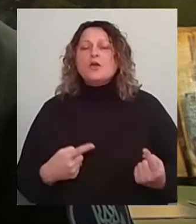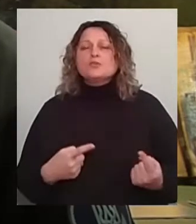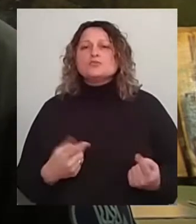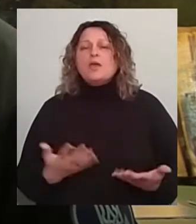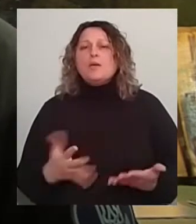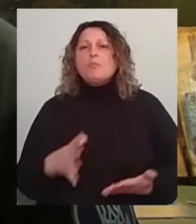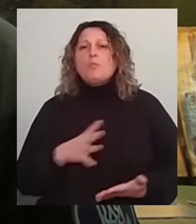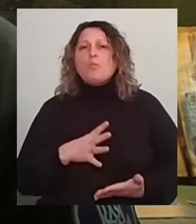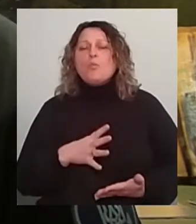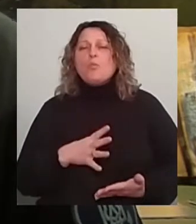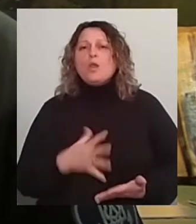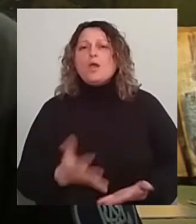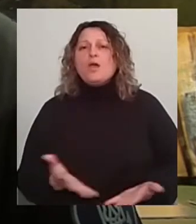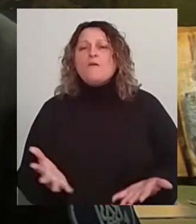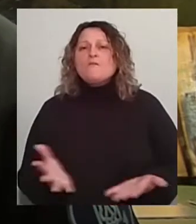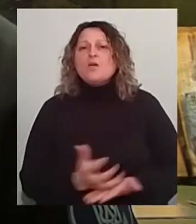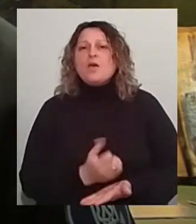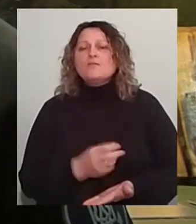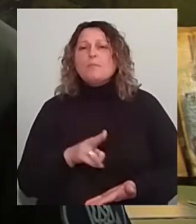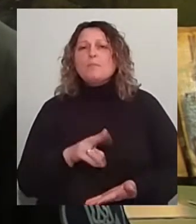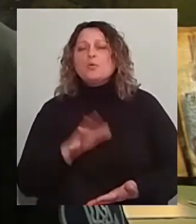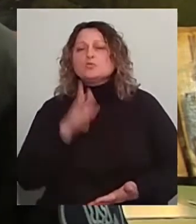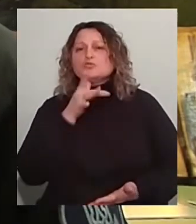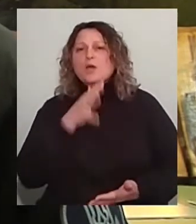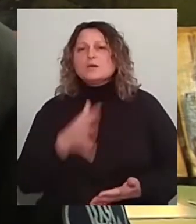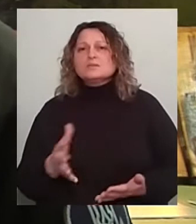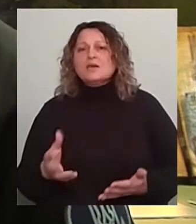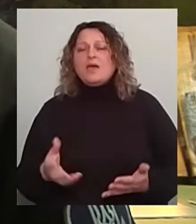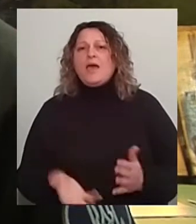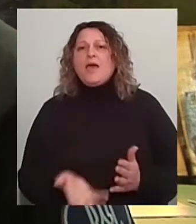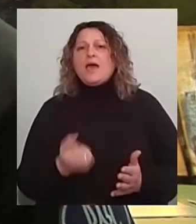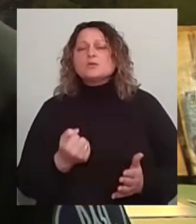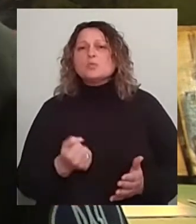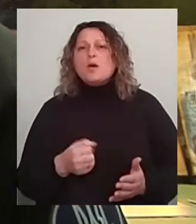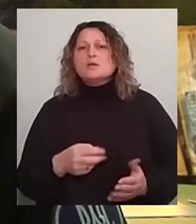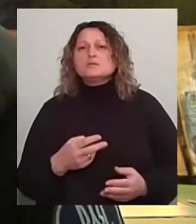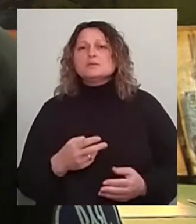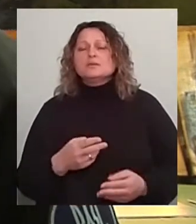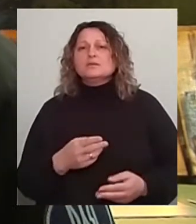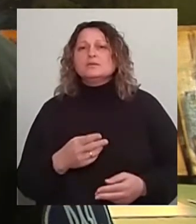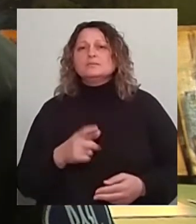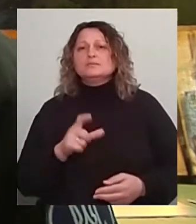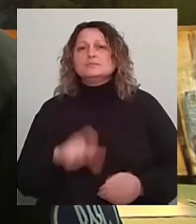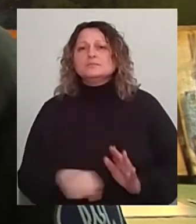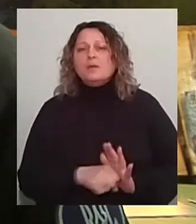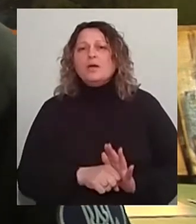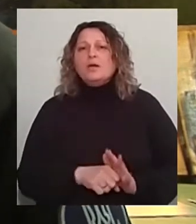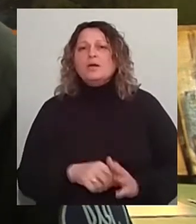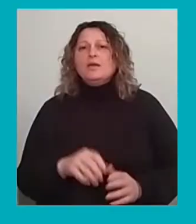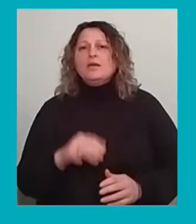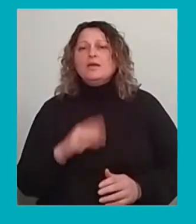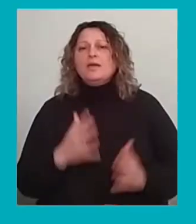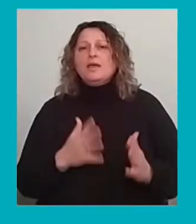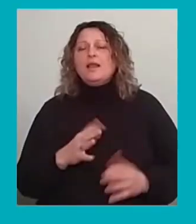ексгумації, або передані рідними. Як одне із найнадорожчих, що в них залишилось від їх загиблих синів,